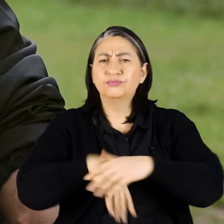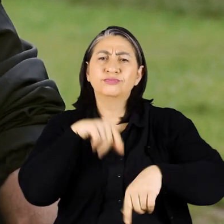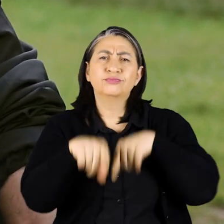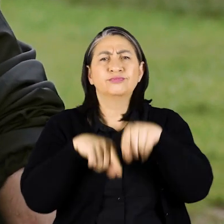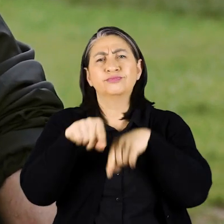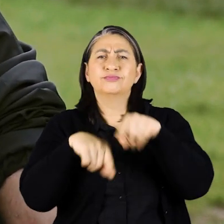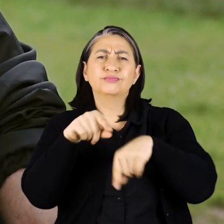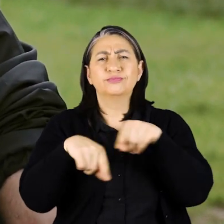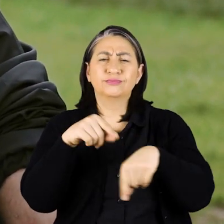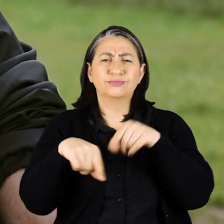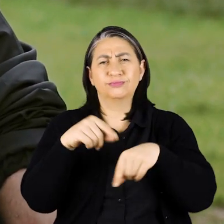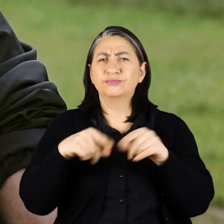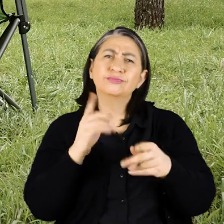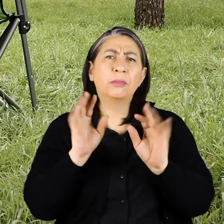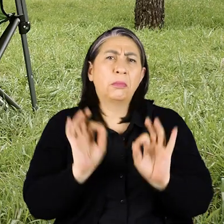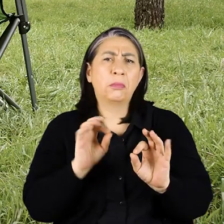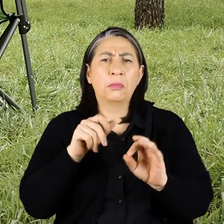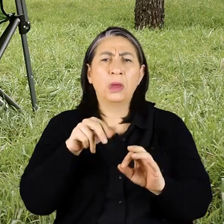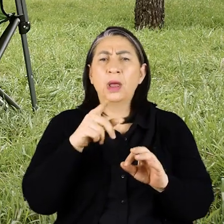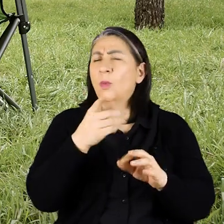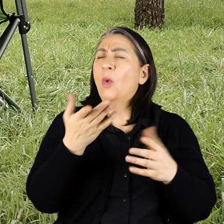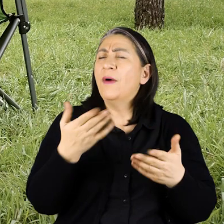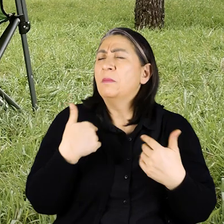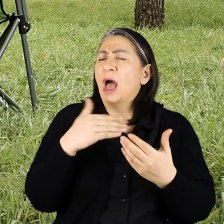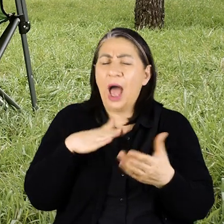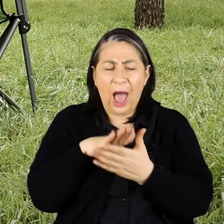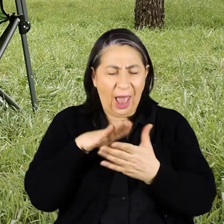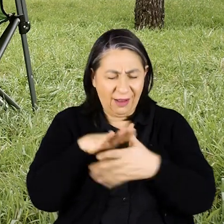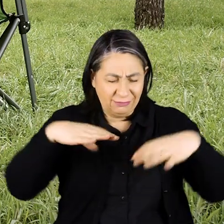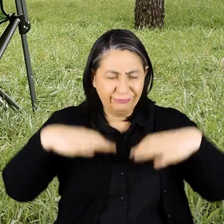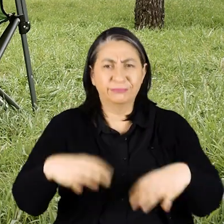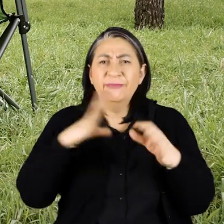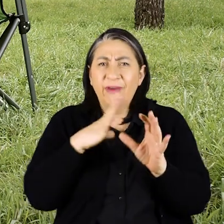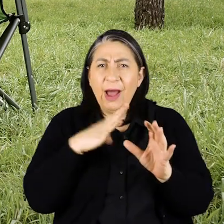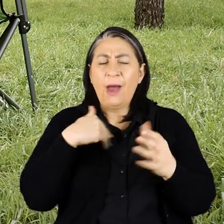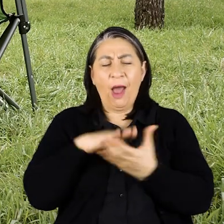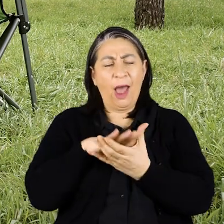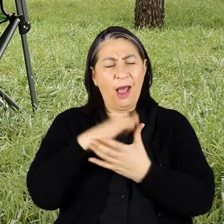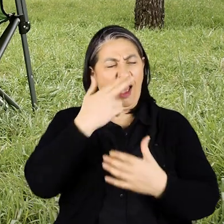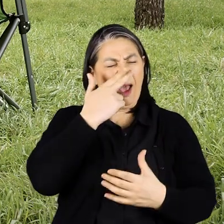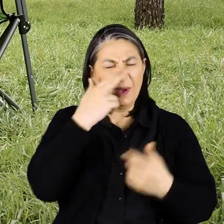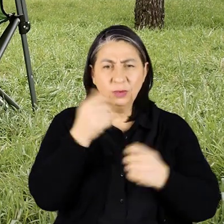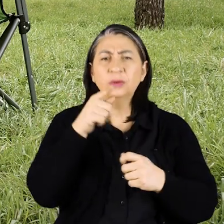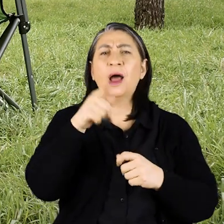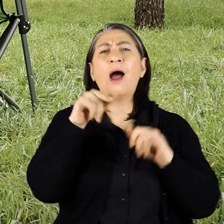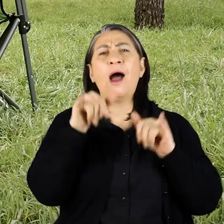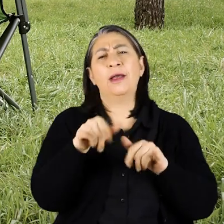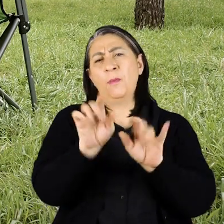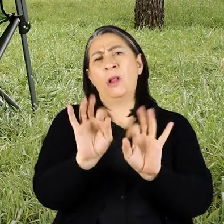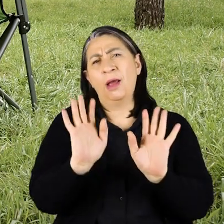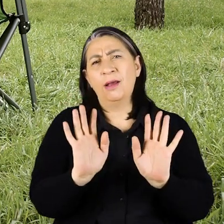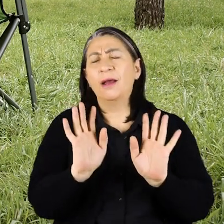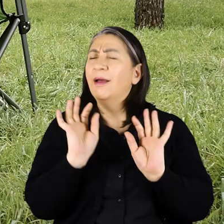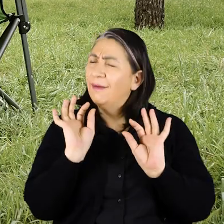tak çalıştırı olarak devam etmiş bu alet nasıl bizim evet bacaklarımız var biz bacaklarımıza alışmaya çalışıyoruz Aynen öyle de bacakların